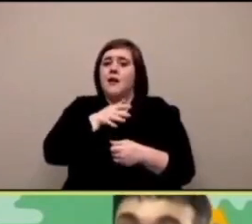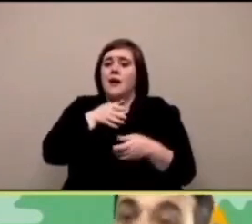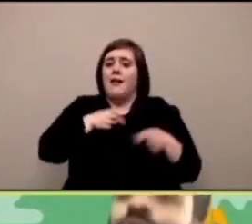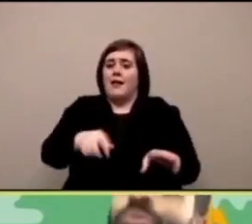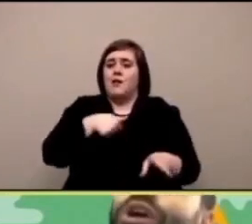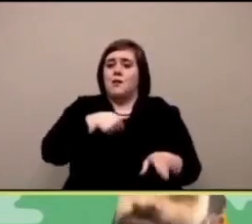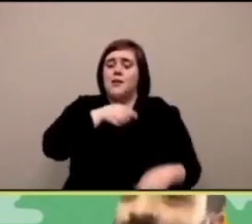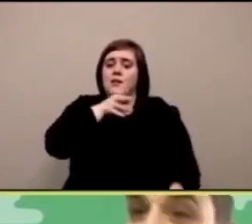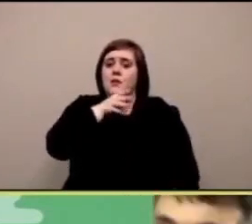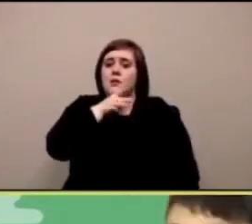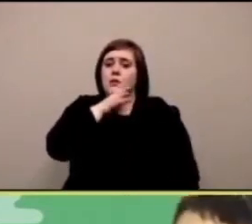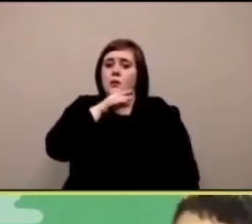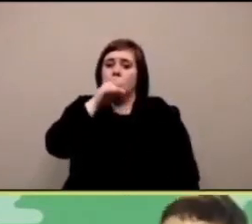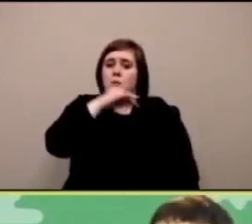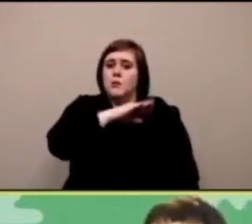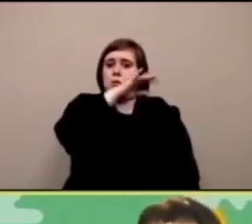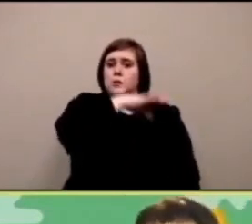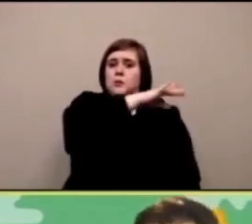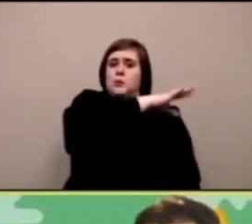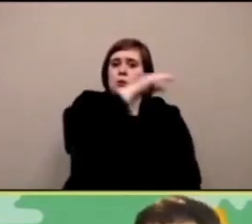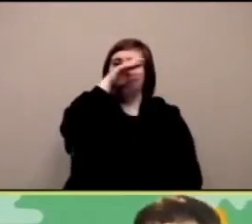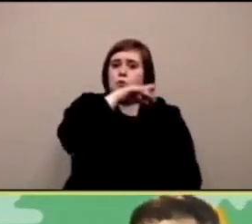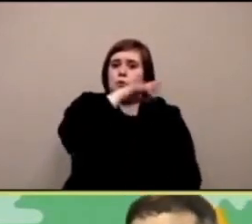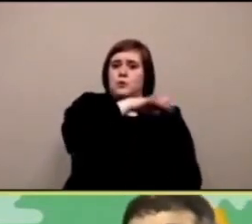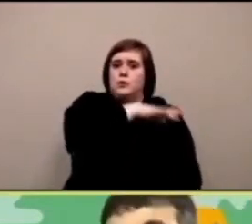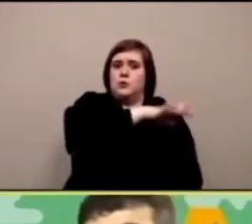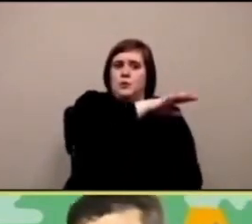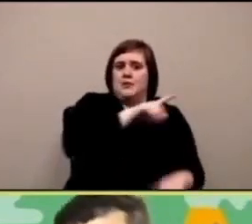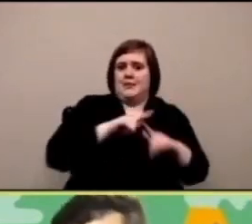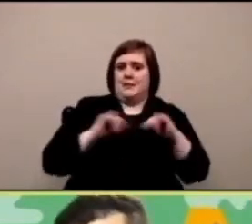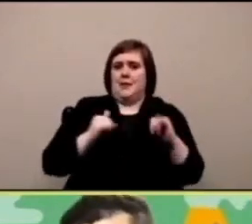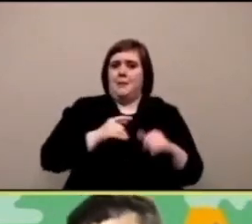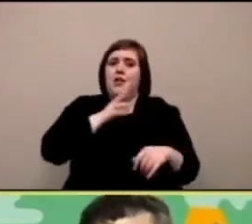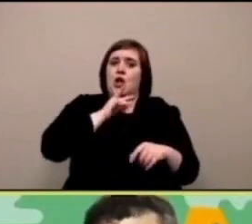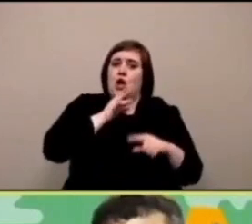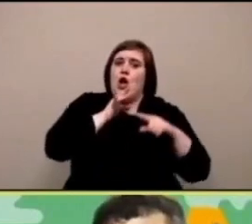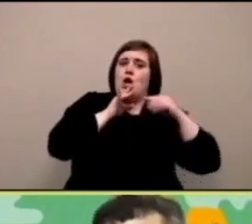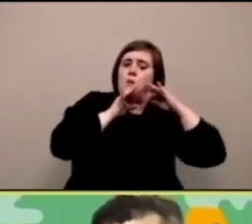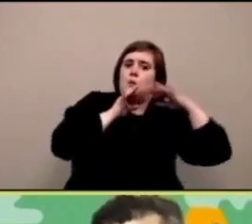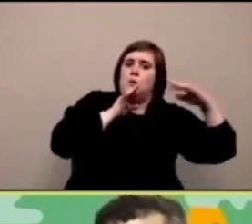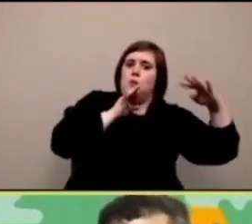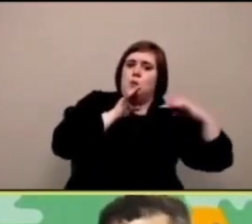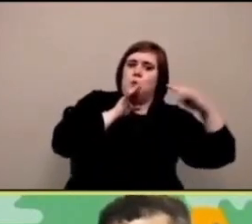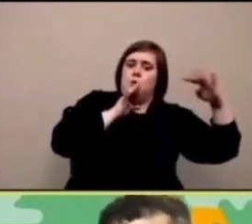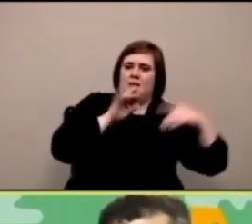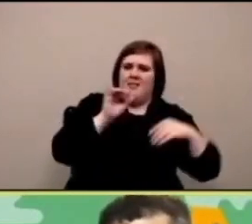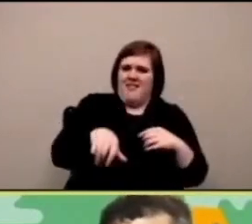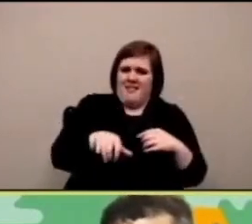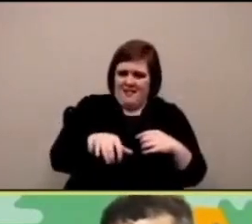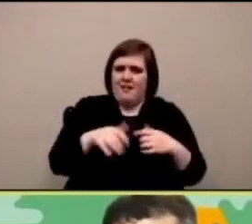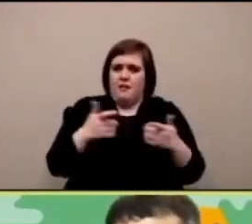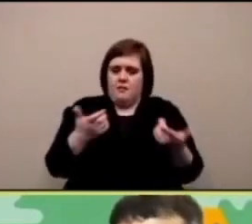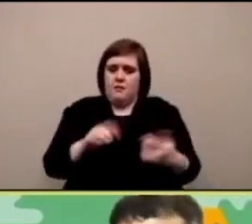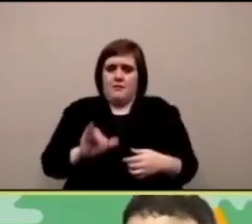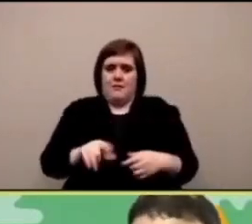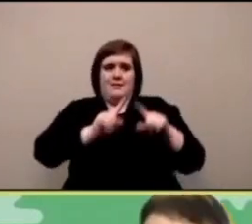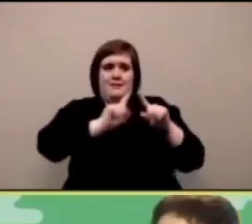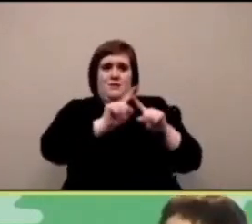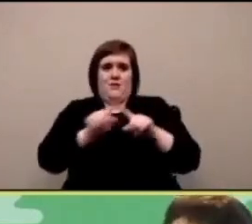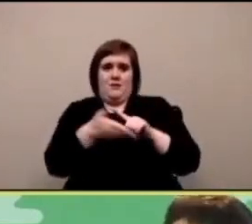vedete che alto è il microfono e mi permette quindi buttare cose